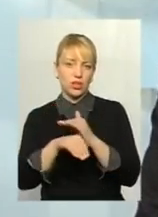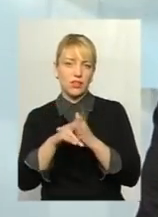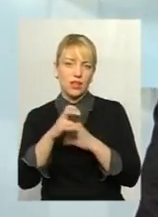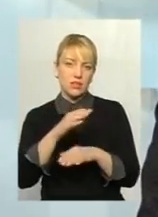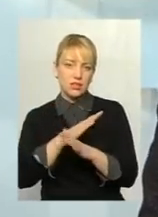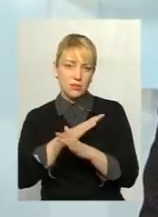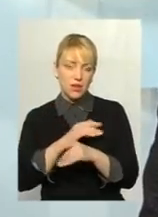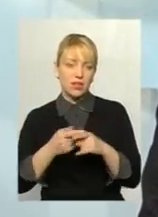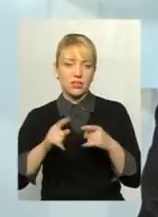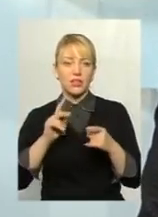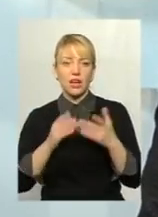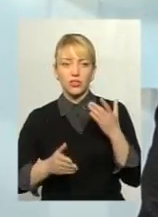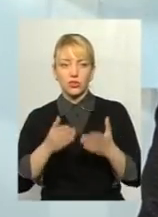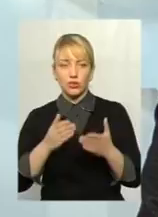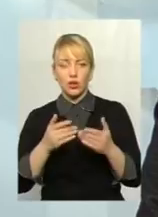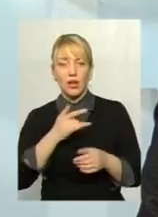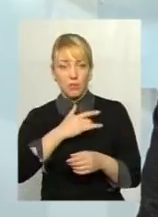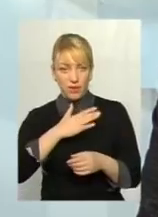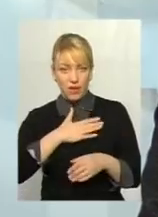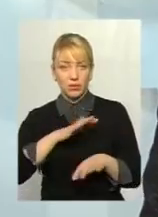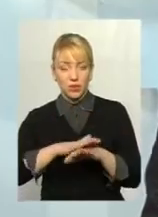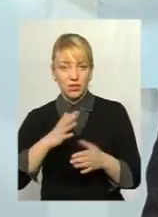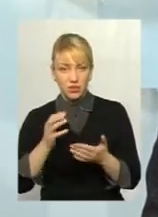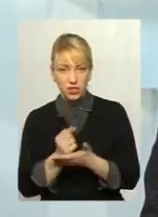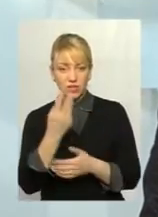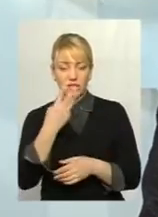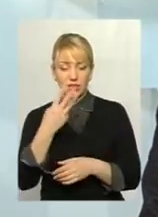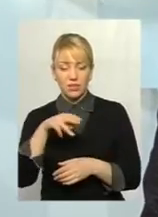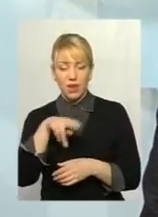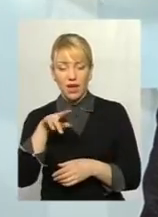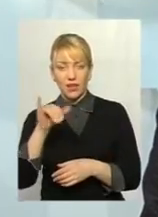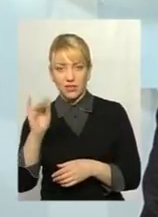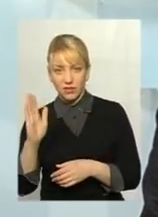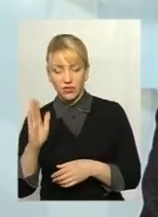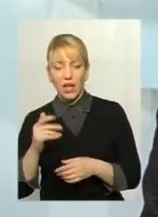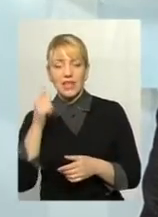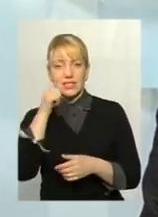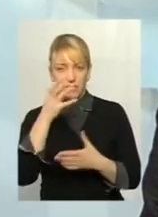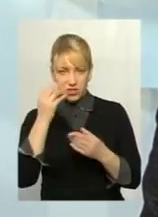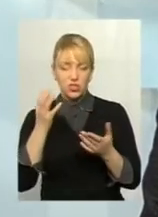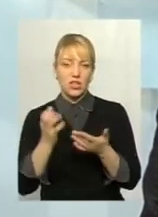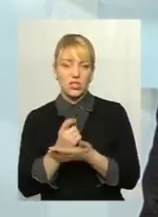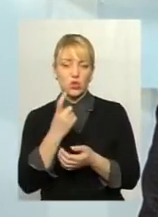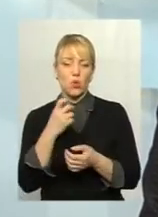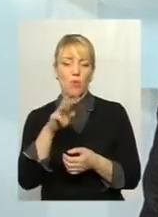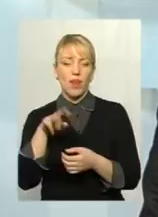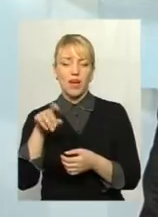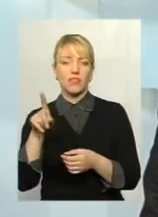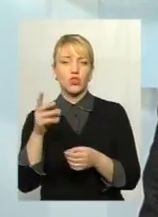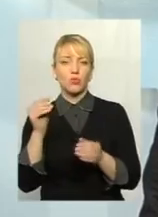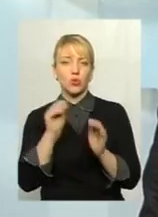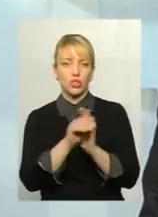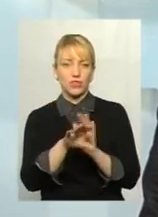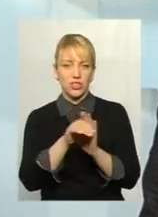Сергій Петрович, якщо люди Приватбанка, знайшли сьогодні 30 мільярдів, завтра ще не йдуть, повірити, 100 мільярдів грошей, щоб туди закачати. Чого не